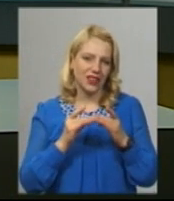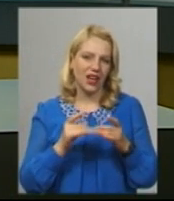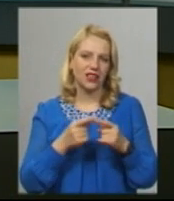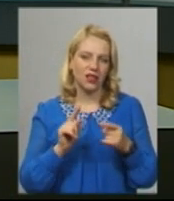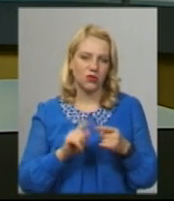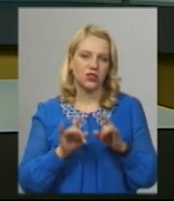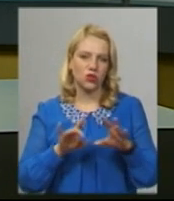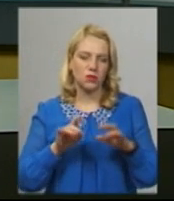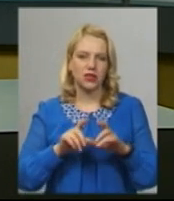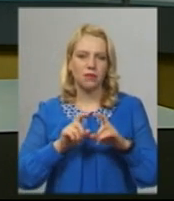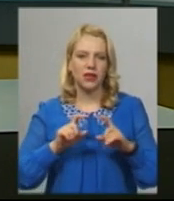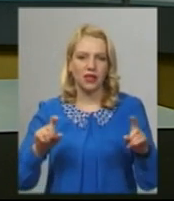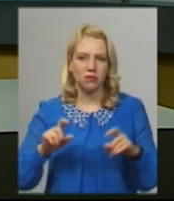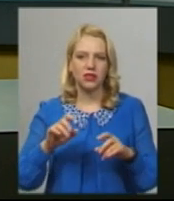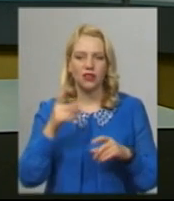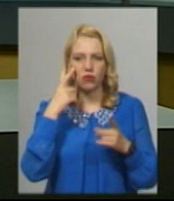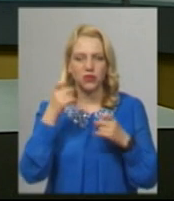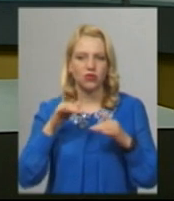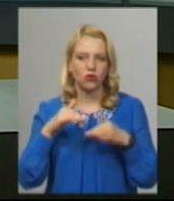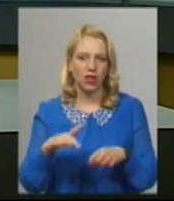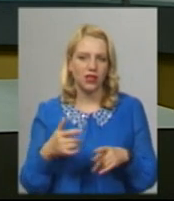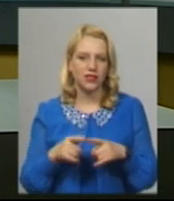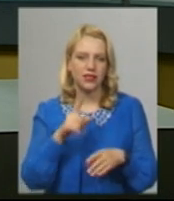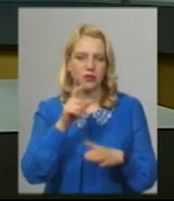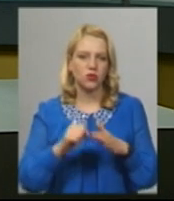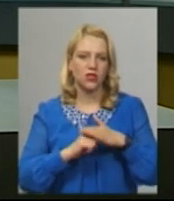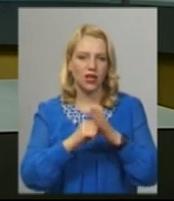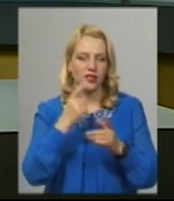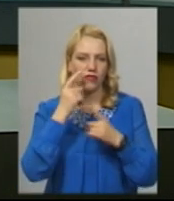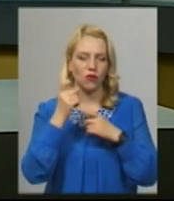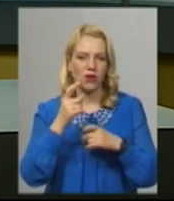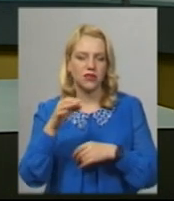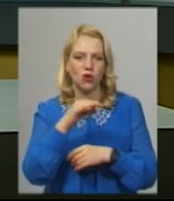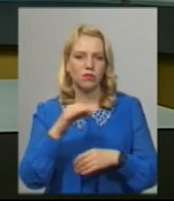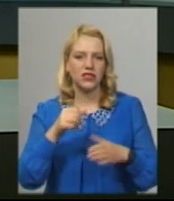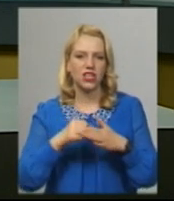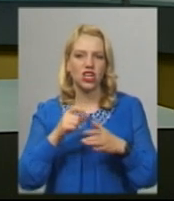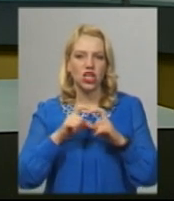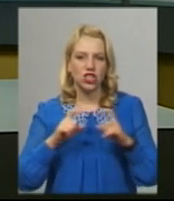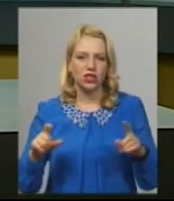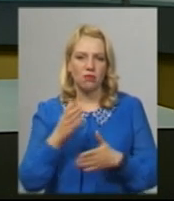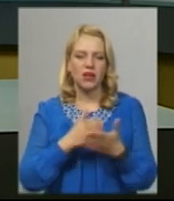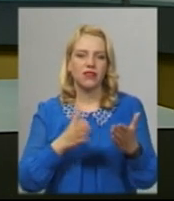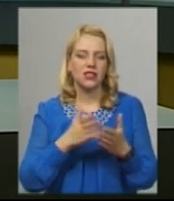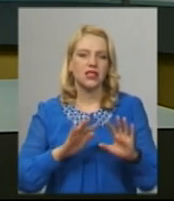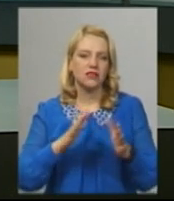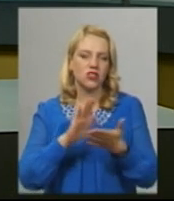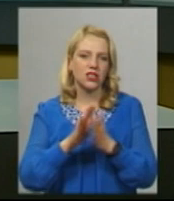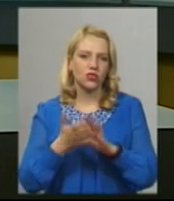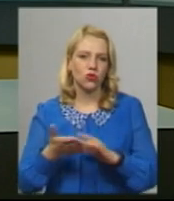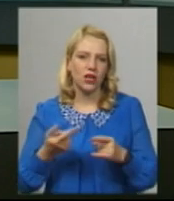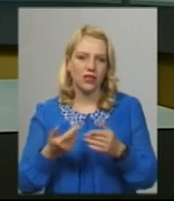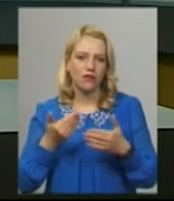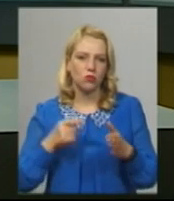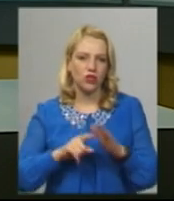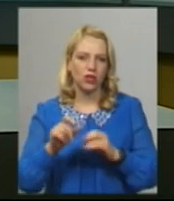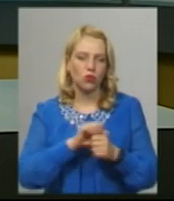департаменту інформаційної діяльності Інна Михайлова З посиланням на інформацію обласного штабу з ліквідації надзвичайної ситуації Від початку